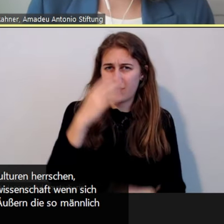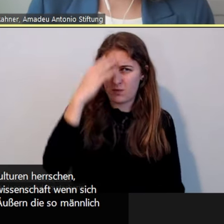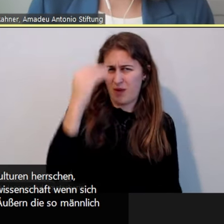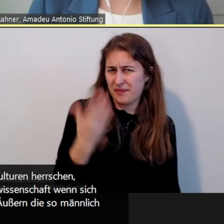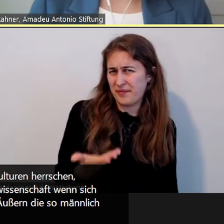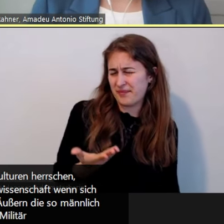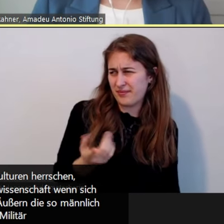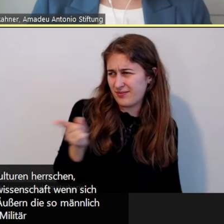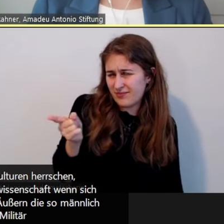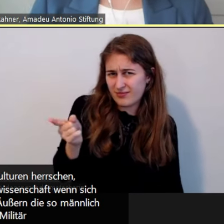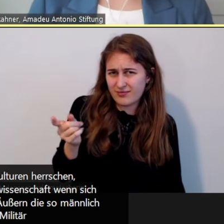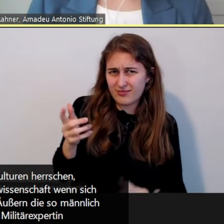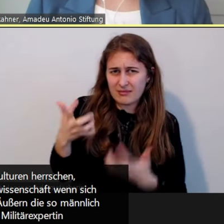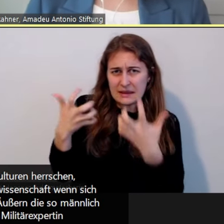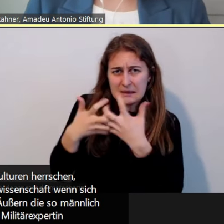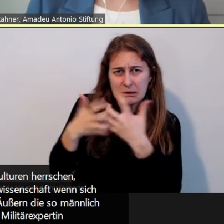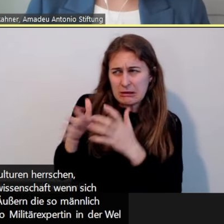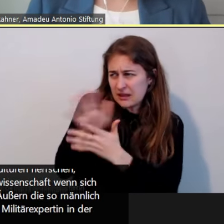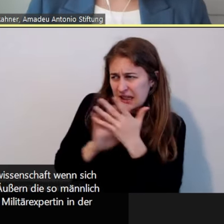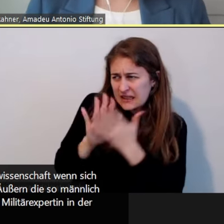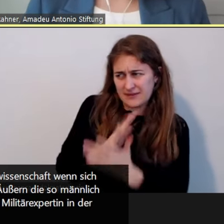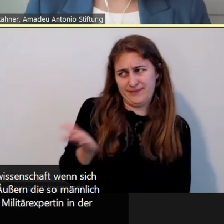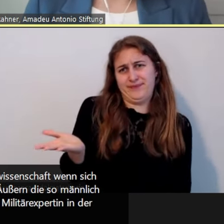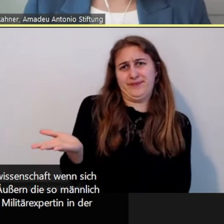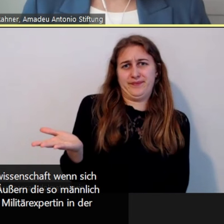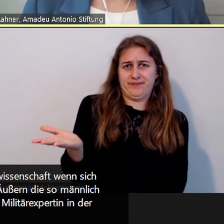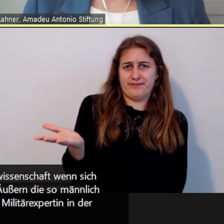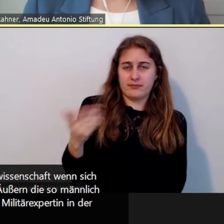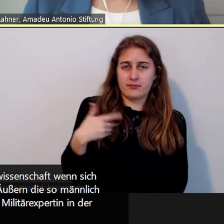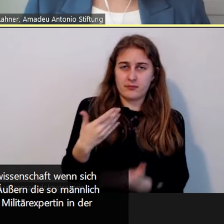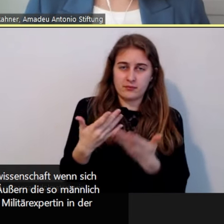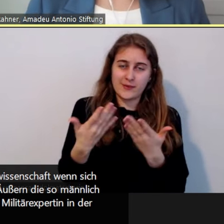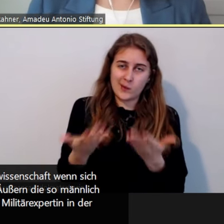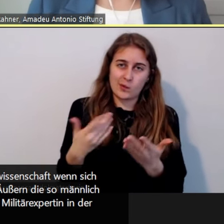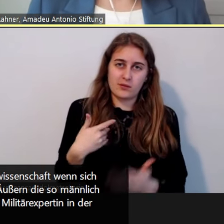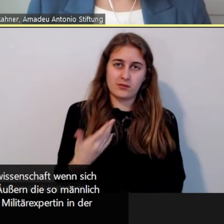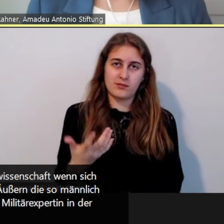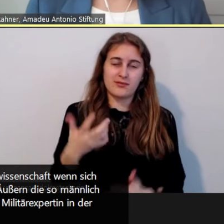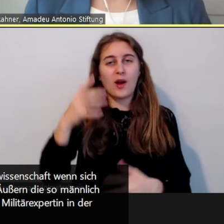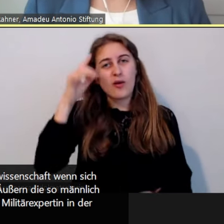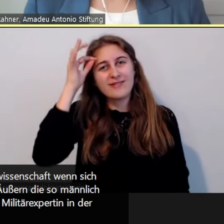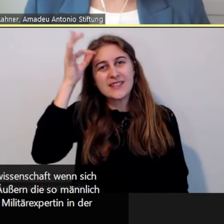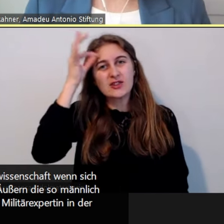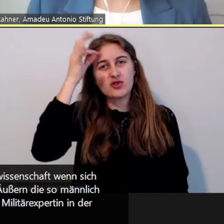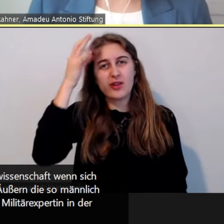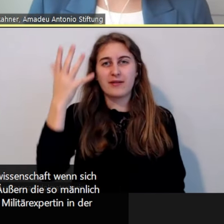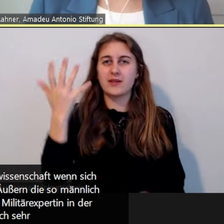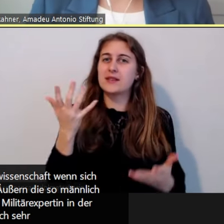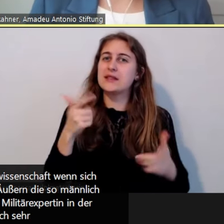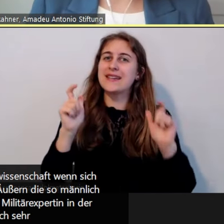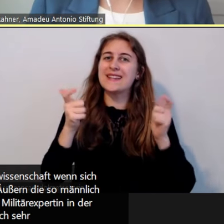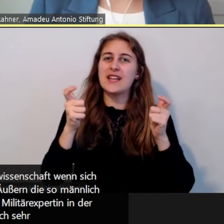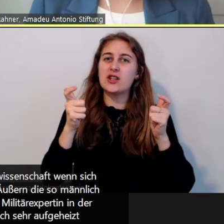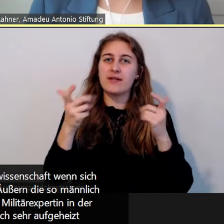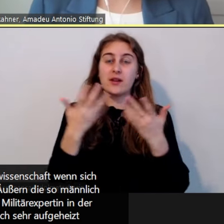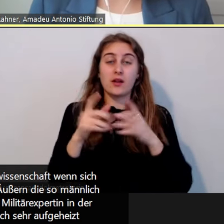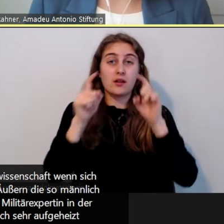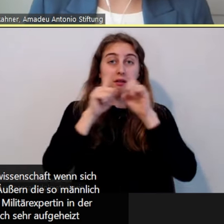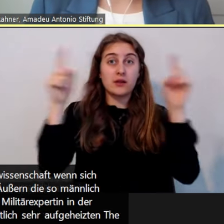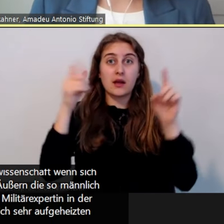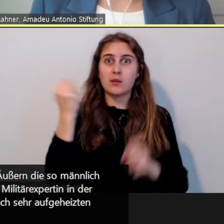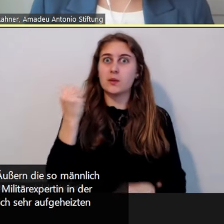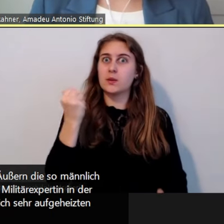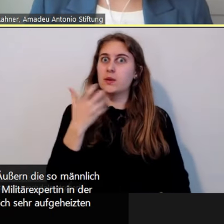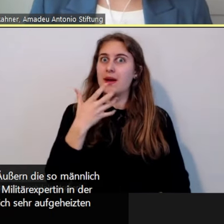Militärexpertin in der Wissenschaft oder eben auch zu gesellschaftlich sehr, sehr aufgeheizten Themen, wie beispielsweise